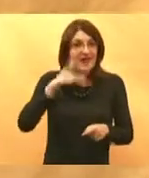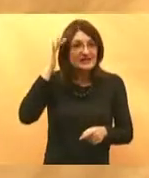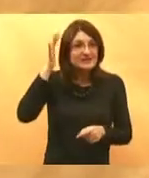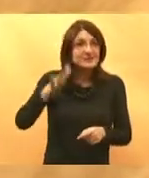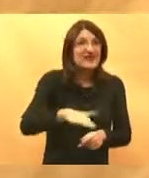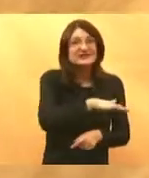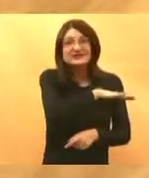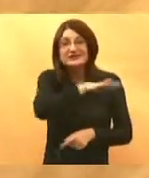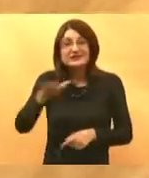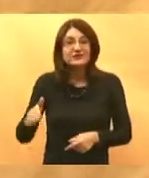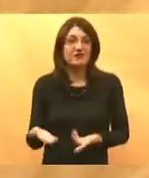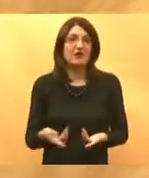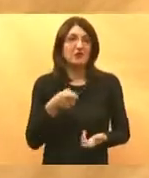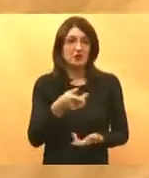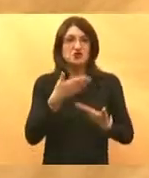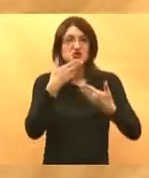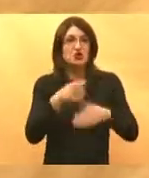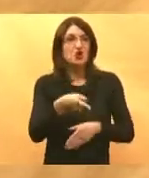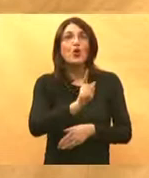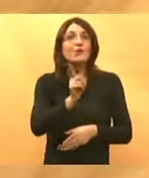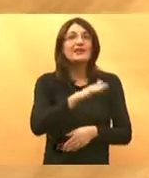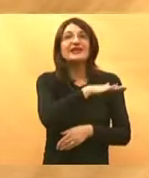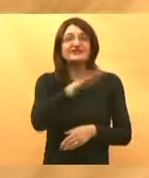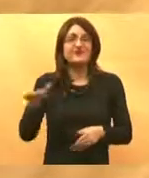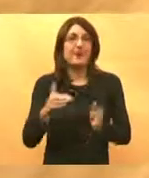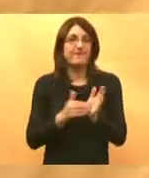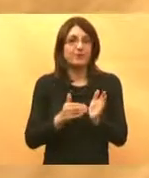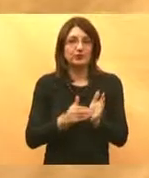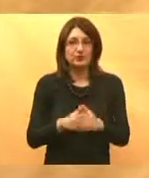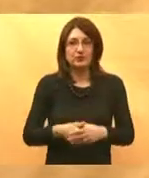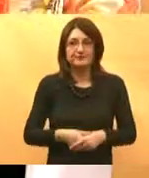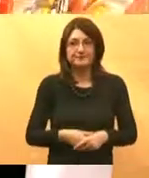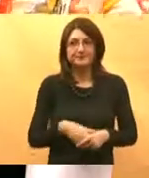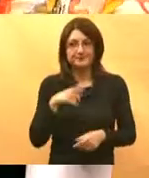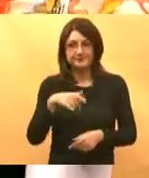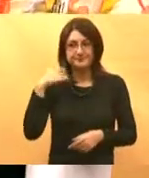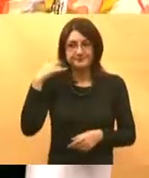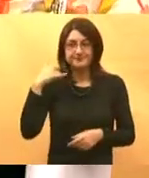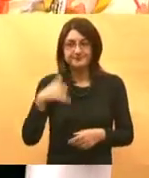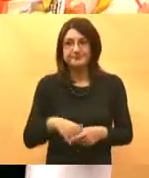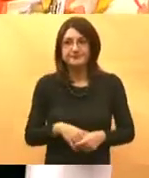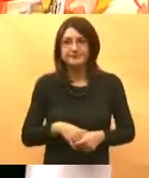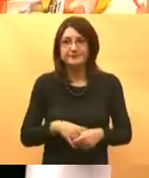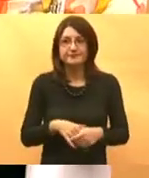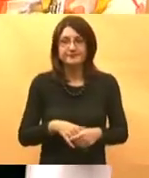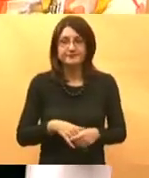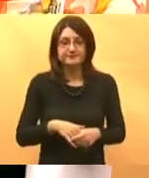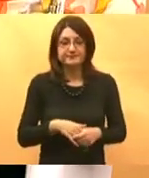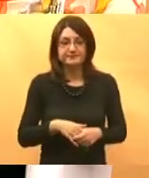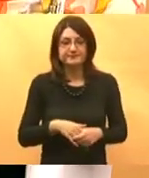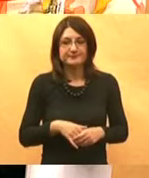osim toga mnoge pretrage su jako štetne još ćemo se na jedan telefon javiti poštovanje izvolite